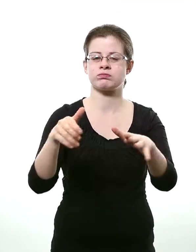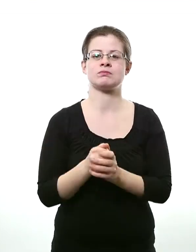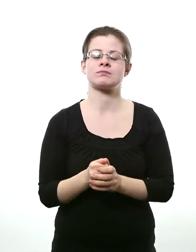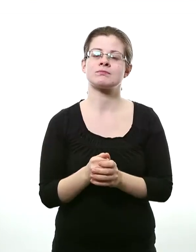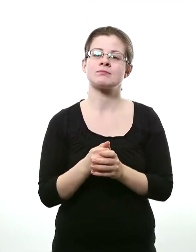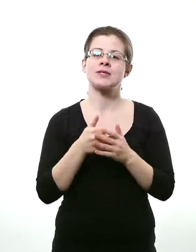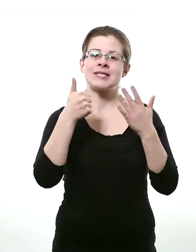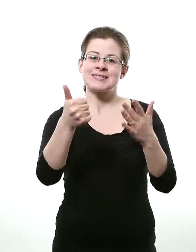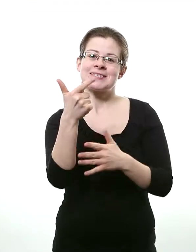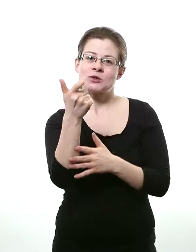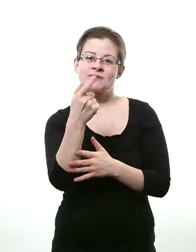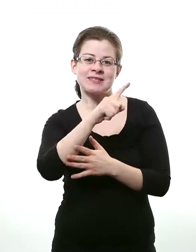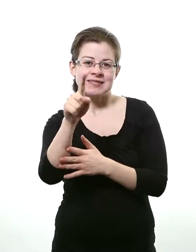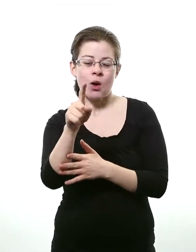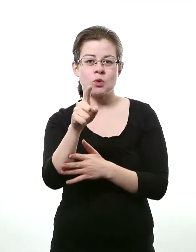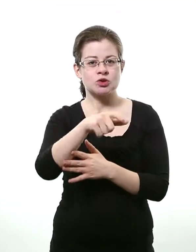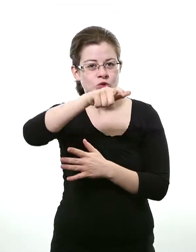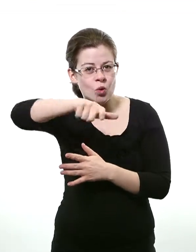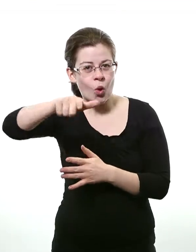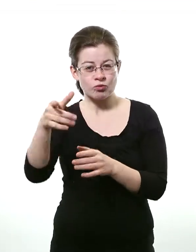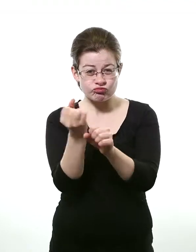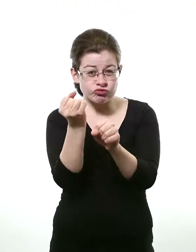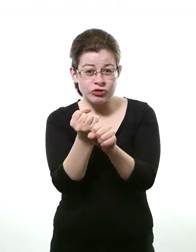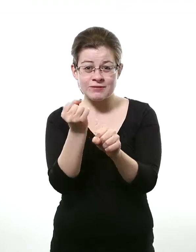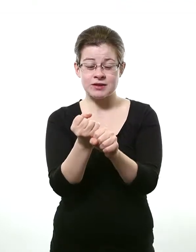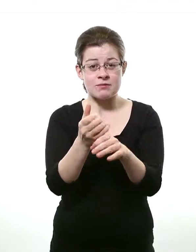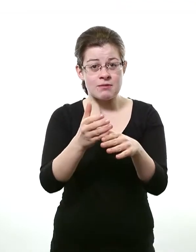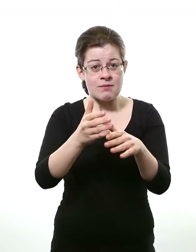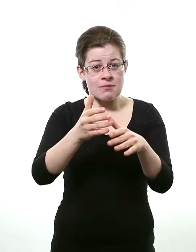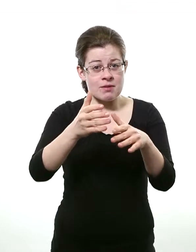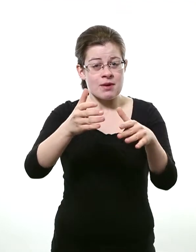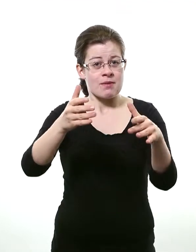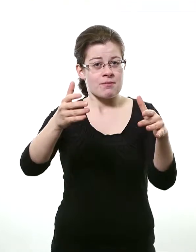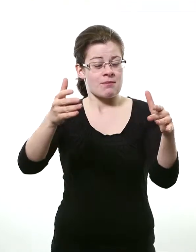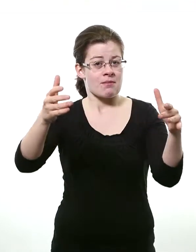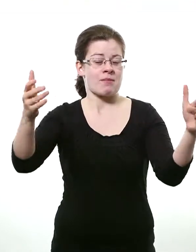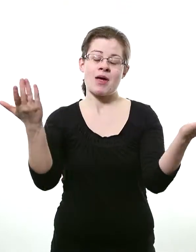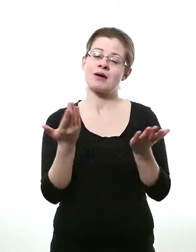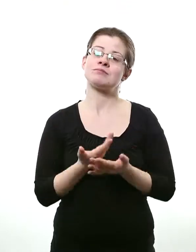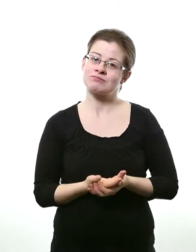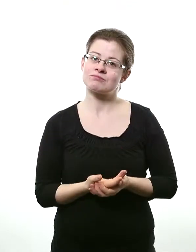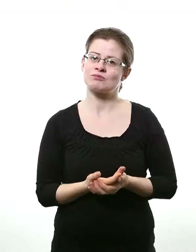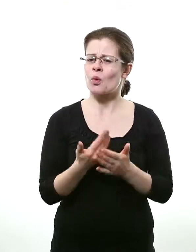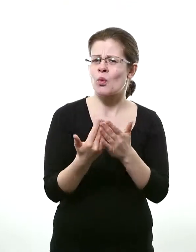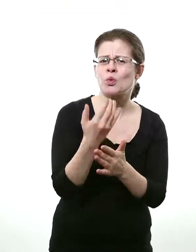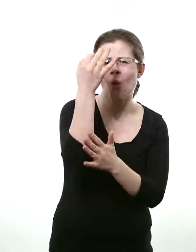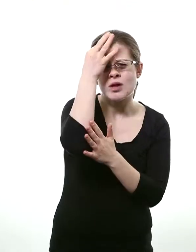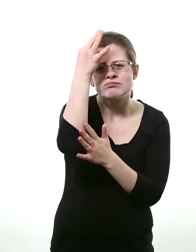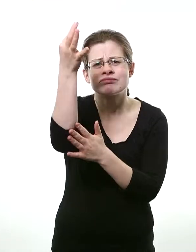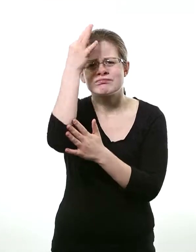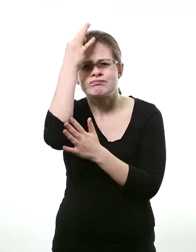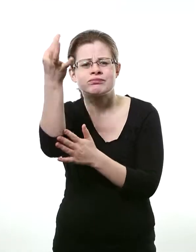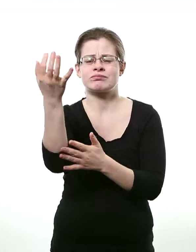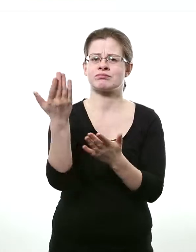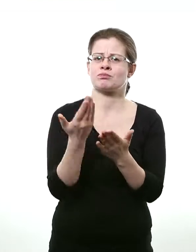ist von Jahr zu Jahr mehr dazugekommen an Beschäftigung, aber auch an Innovation. Wir haben auch ganz neue Produkte heute